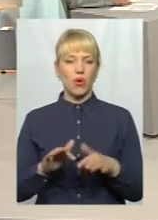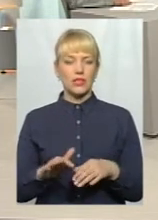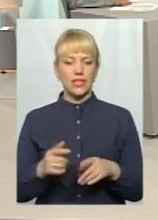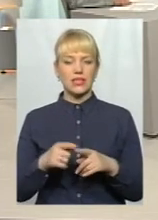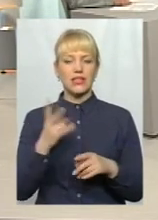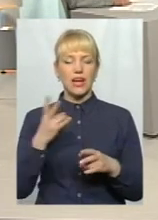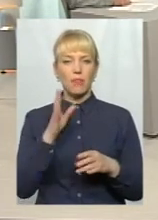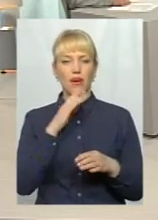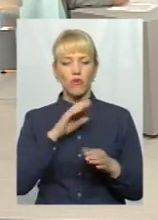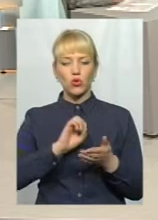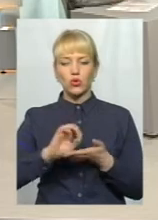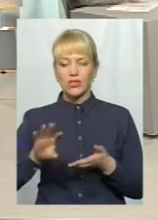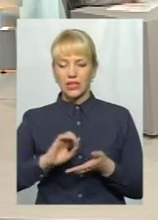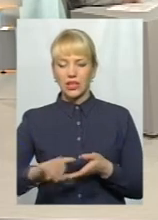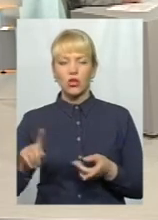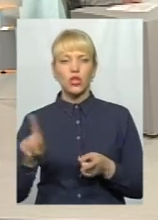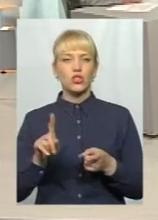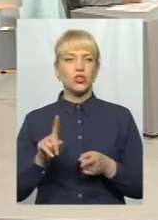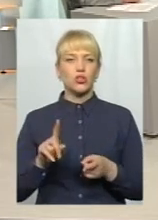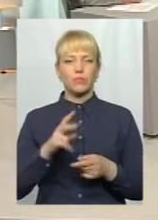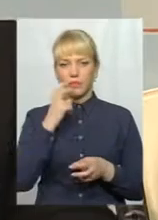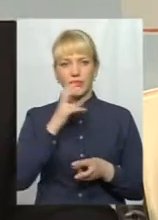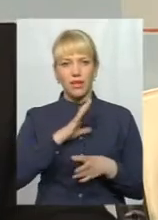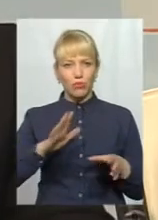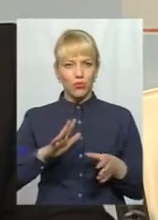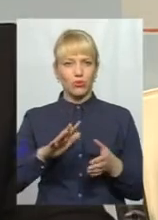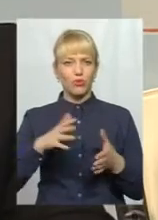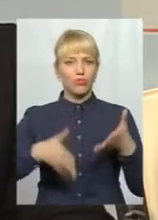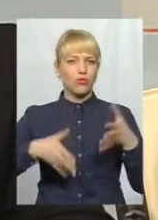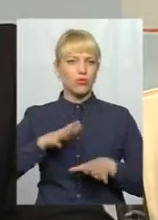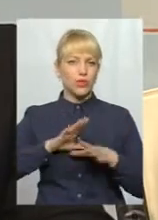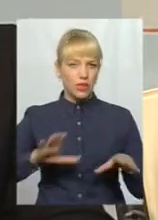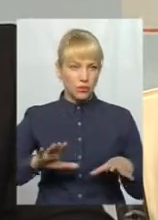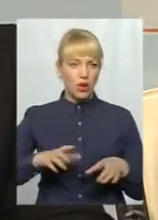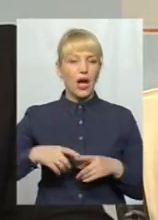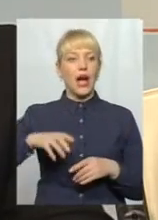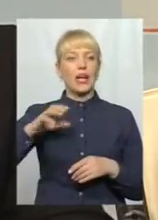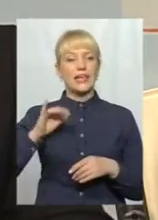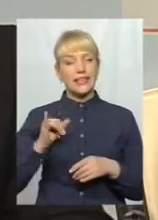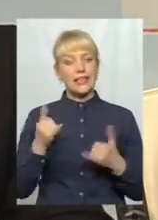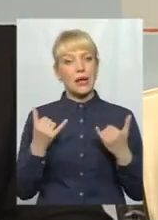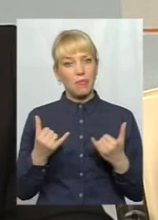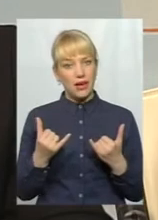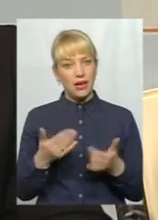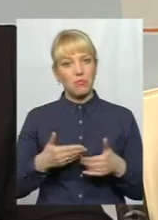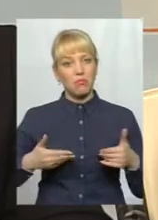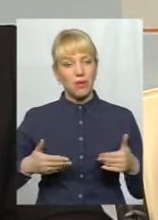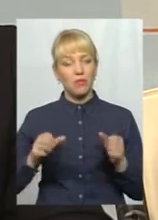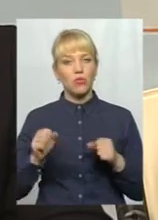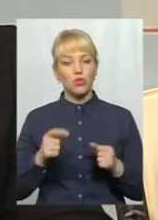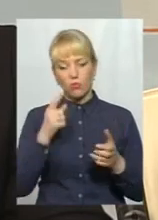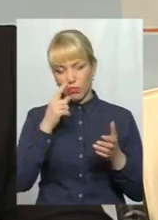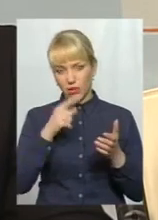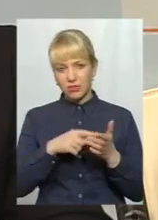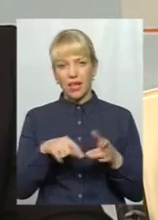промивати, буде застій органіка, замулення і так далі. Тепер ми можемо опинитися